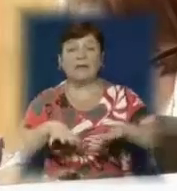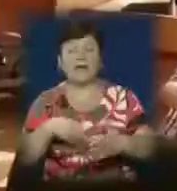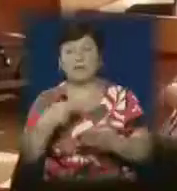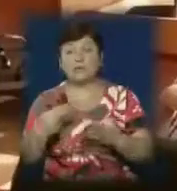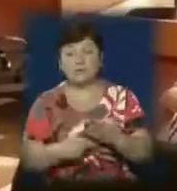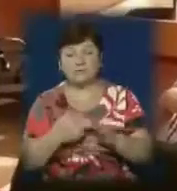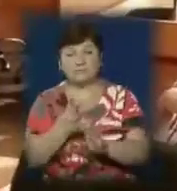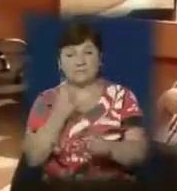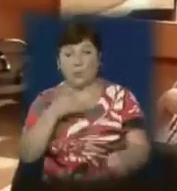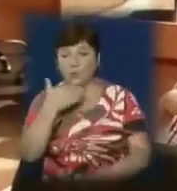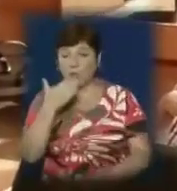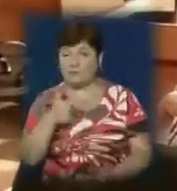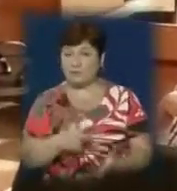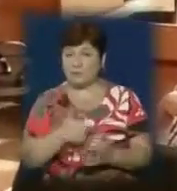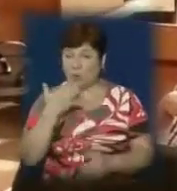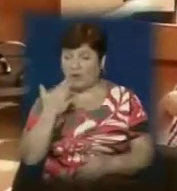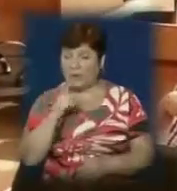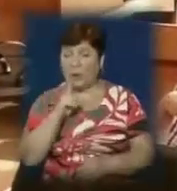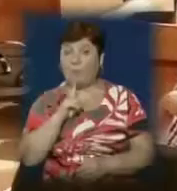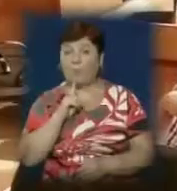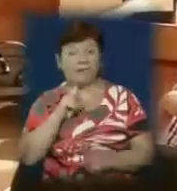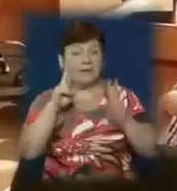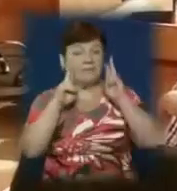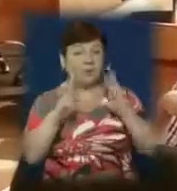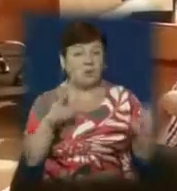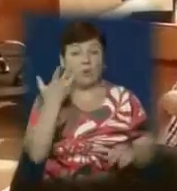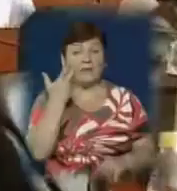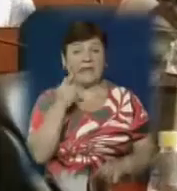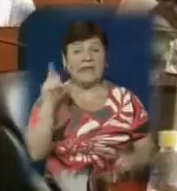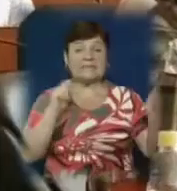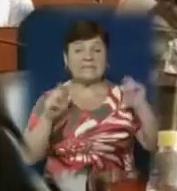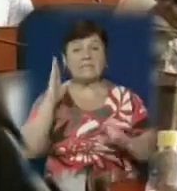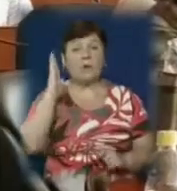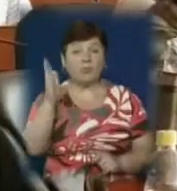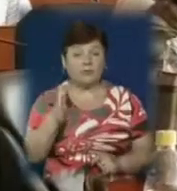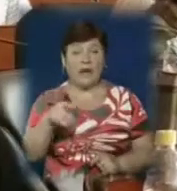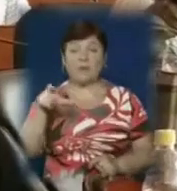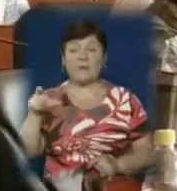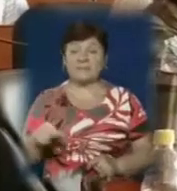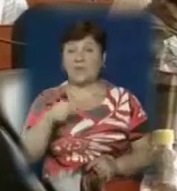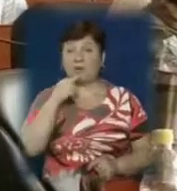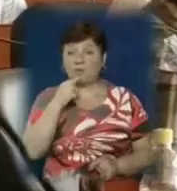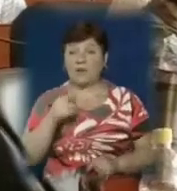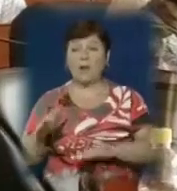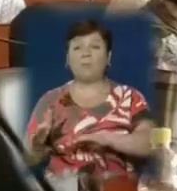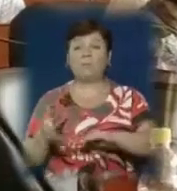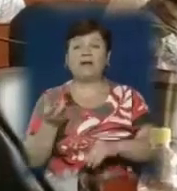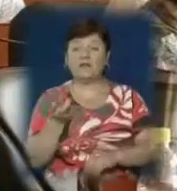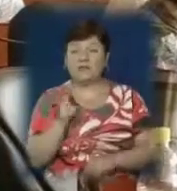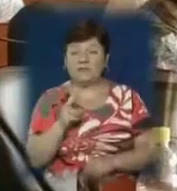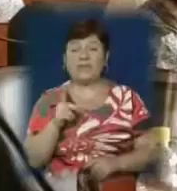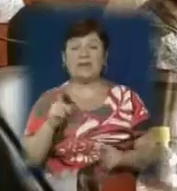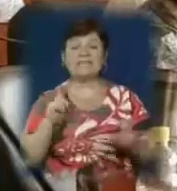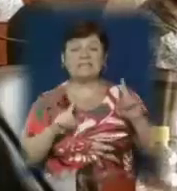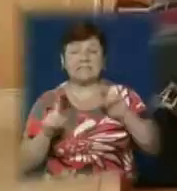чергові сесії Ужгородської міськради. Та поки ще невідомо, коли вона відбудеться. А громадські активісти запевняють, прийдуть на засідання і будуть